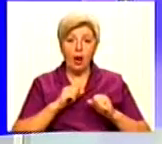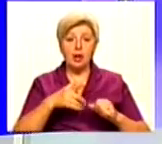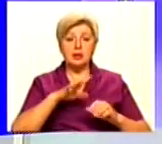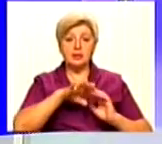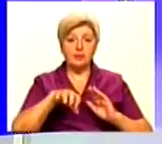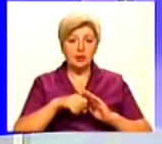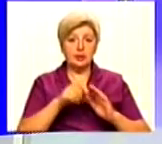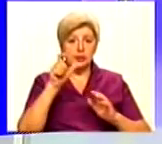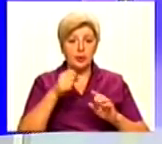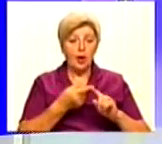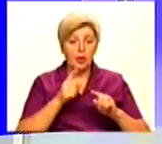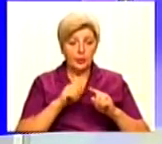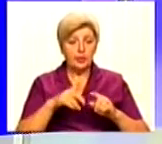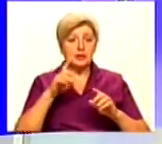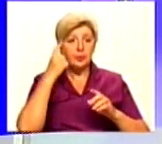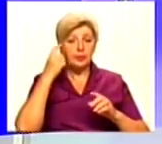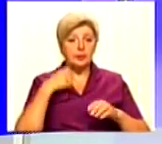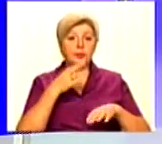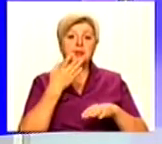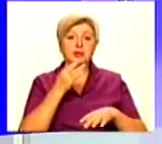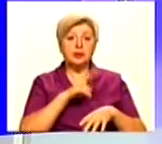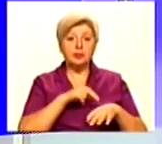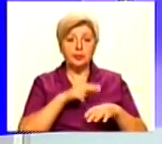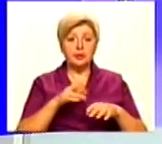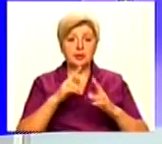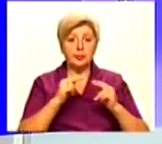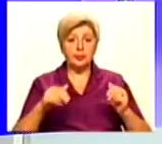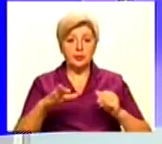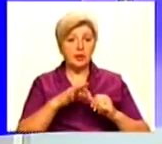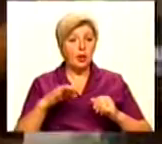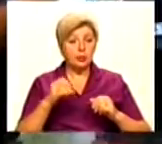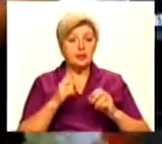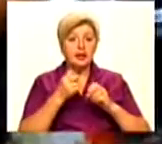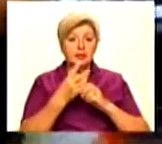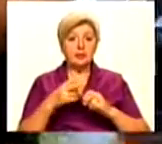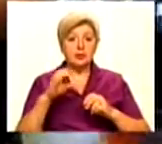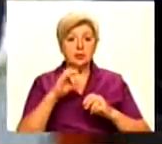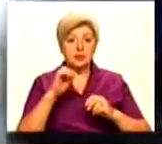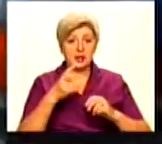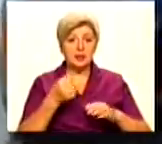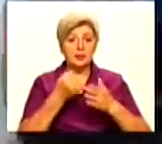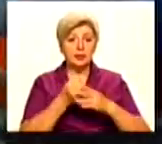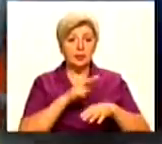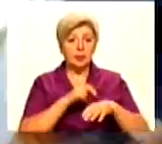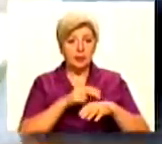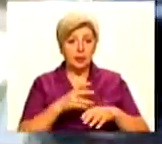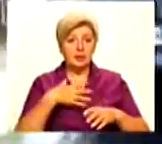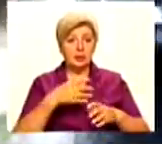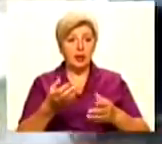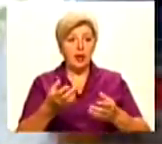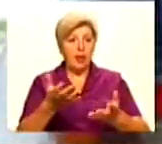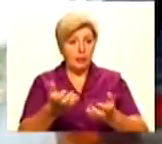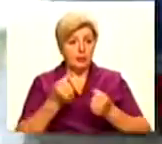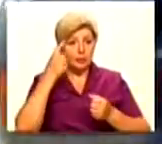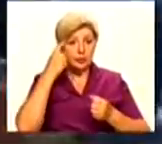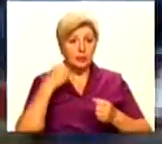йдеться в повідомленні Національної поліції Дніпропетровської області. 12 серпня до правоохоронців надійшло орієнтування про побиття